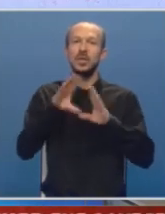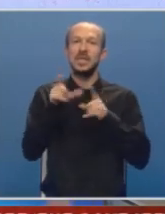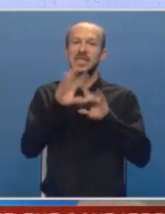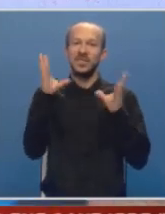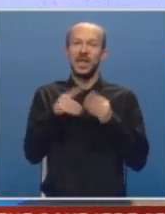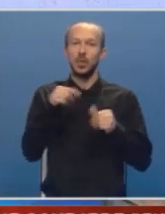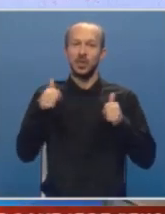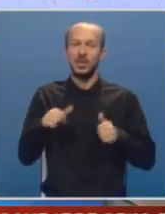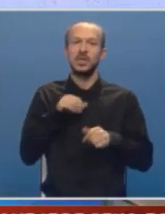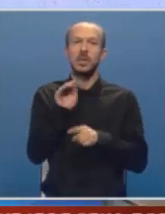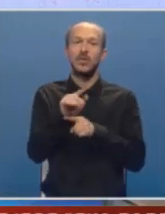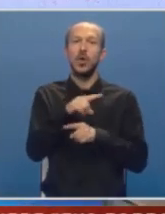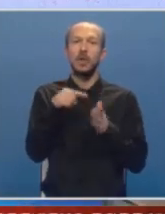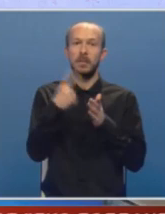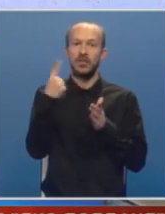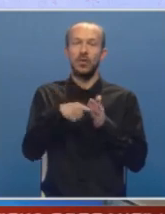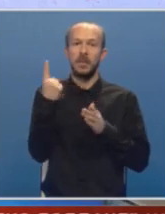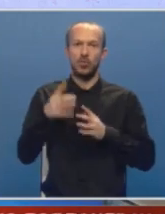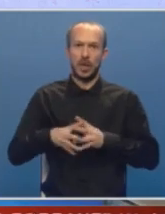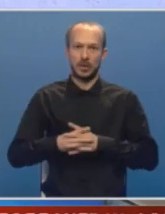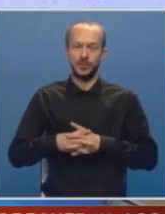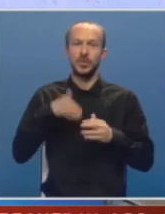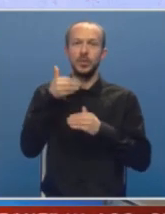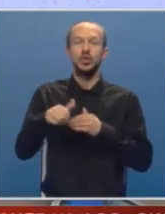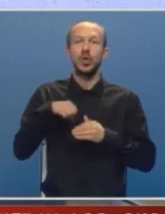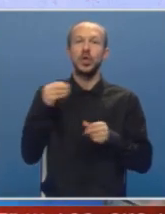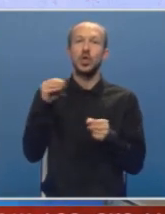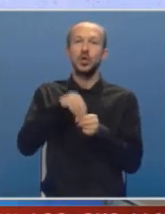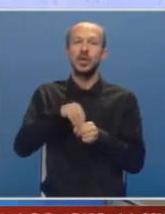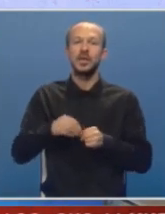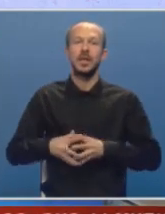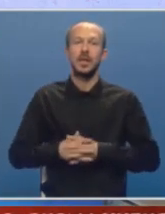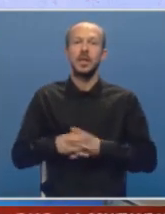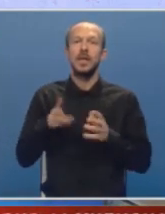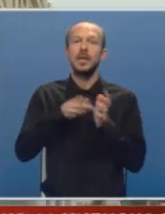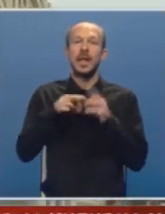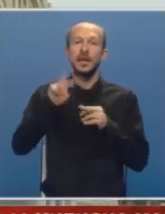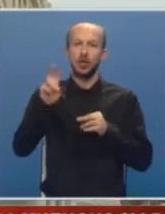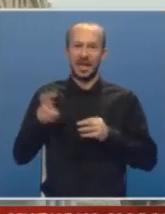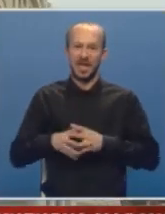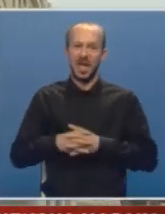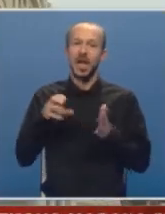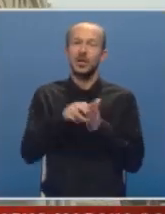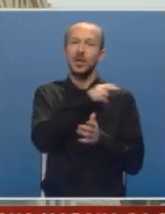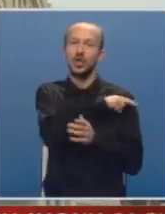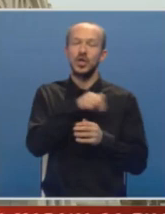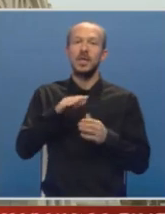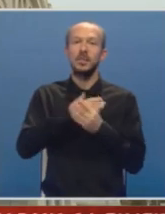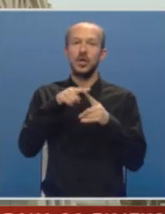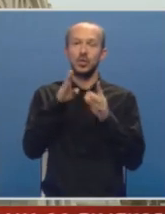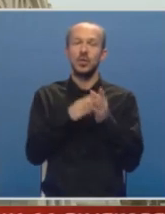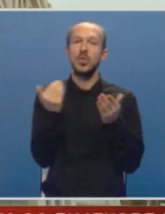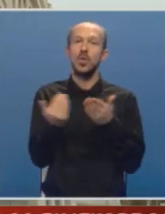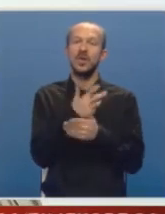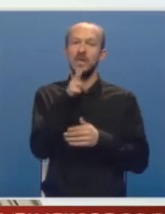danas i imamo najave već i od 1. januara idućeg godine da dodatni imamo rast cijena električne energije. Gradonačelnik je međutim za